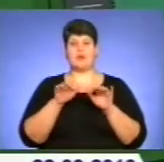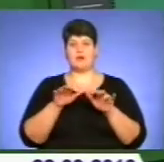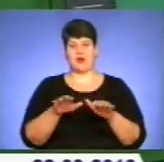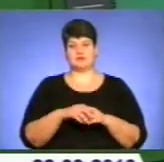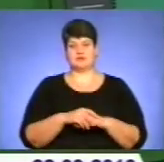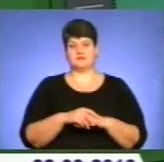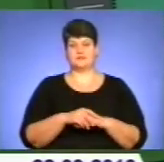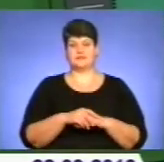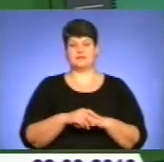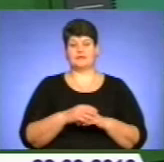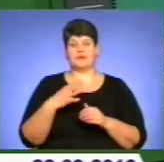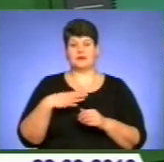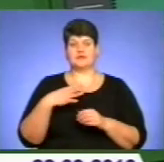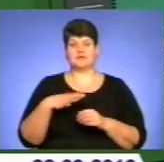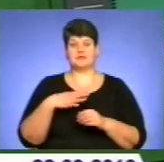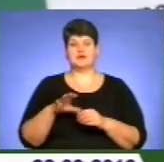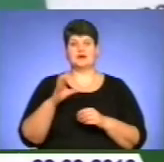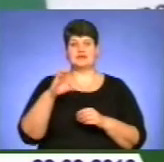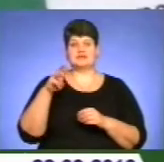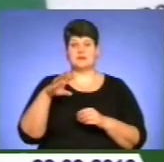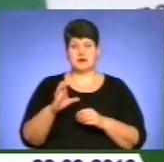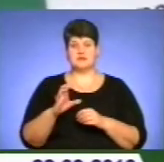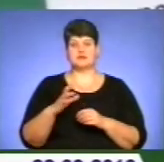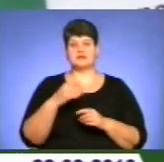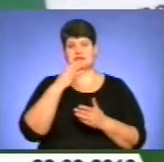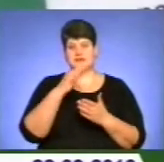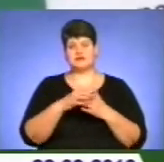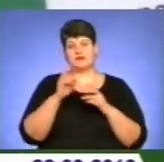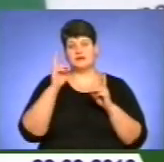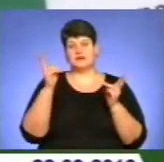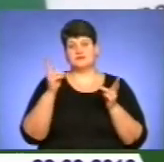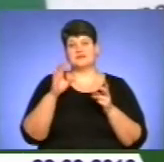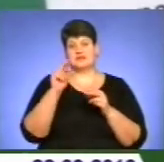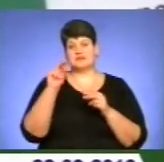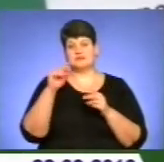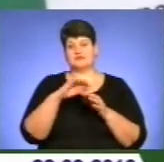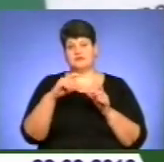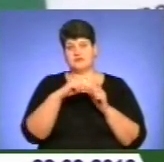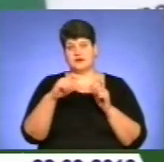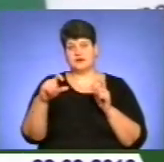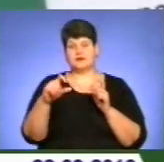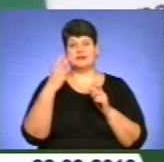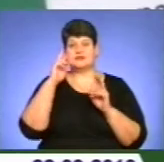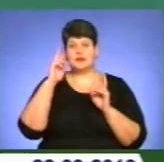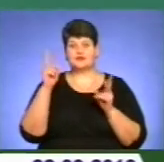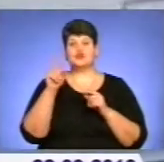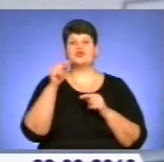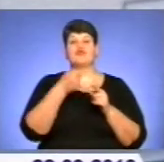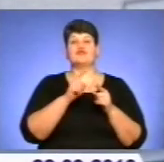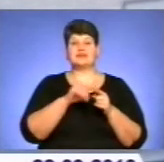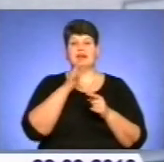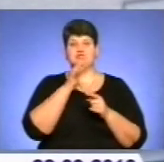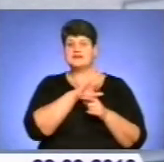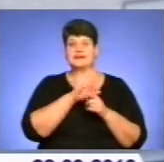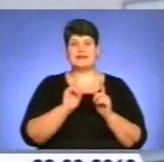Дочекавшись обіцяної смс-вісточки, безпечна тернополянка назвала незнайомцю заповідні цифри, не відаючи, що в цей час їй не